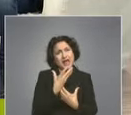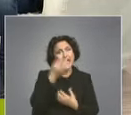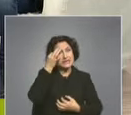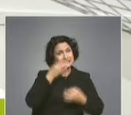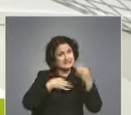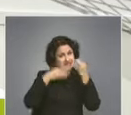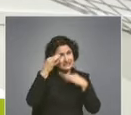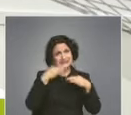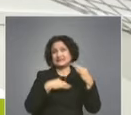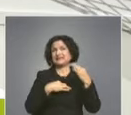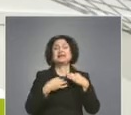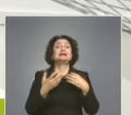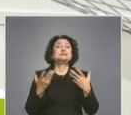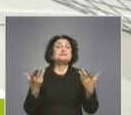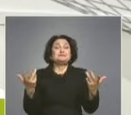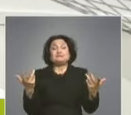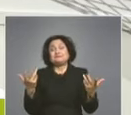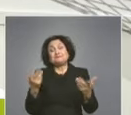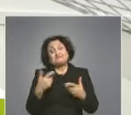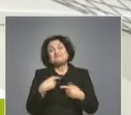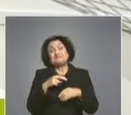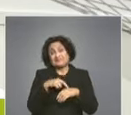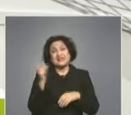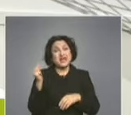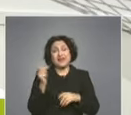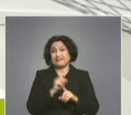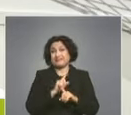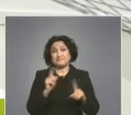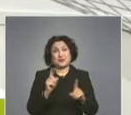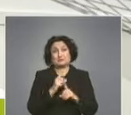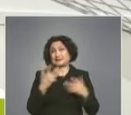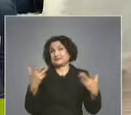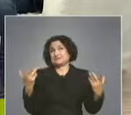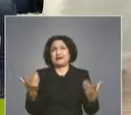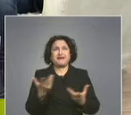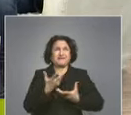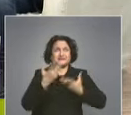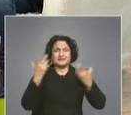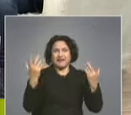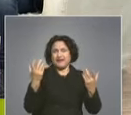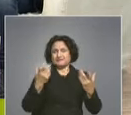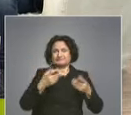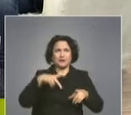Няма лошо в това. Но да, не можем да сме напрекъснато на коня в доспехите с